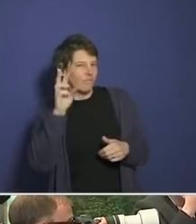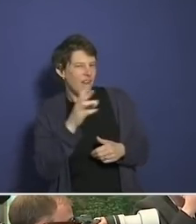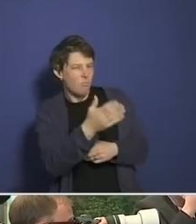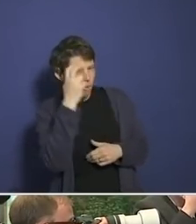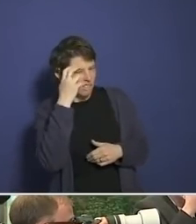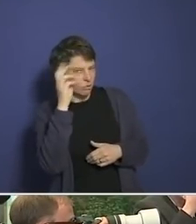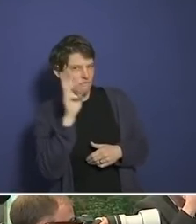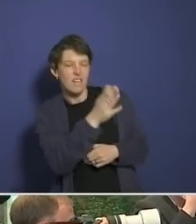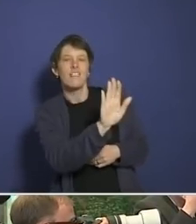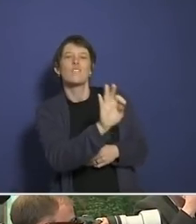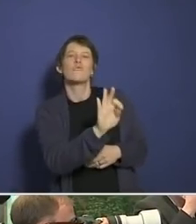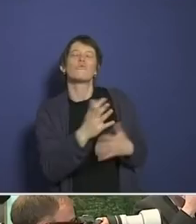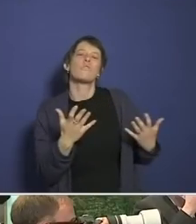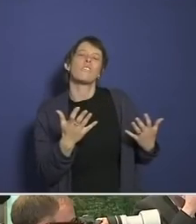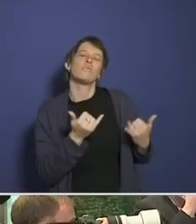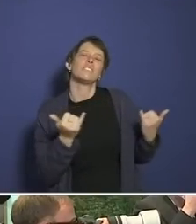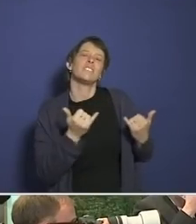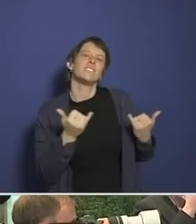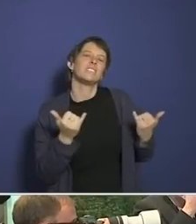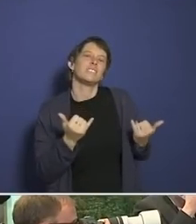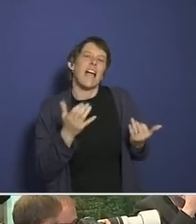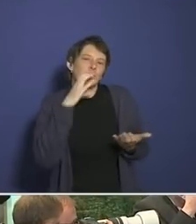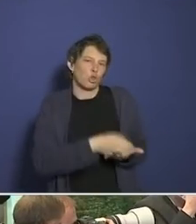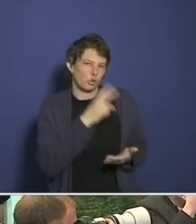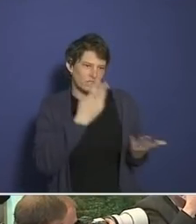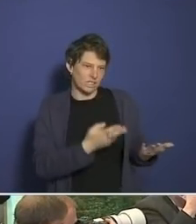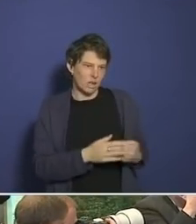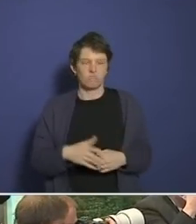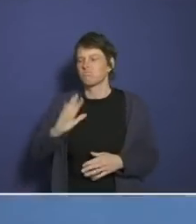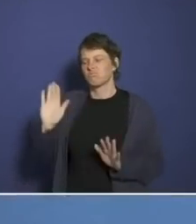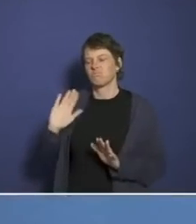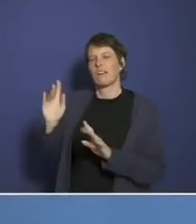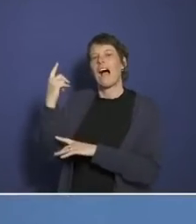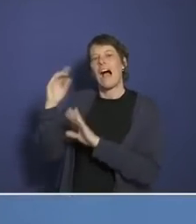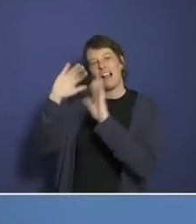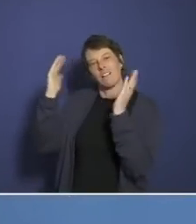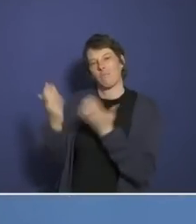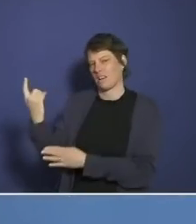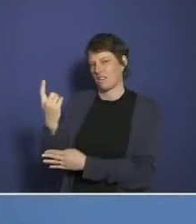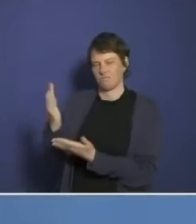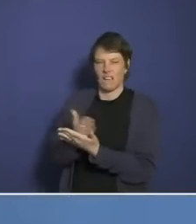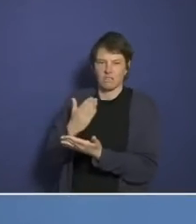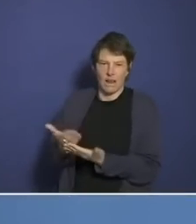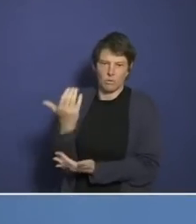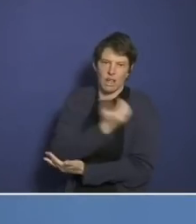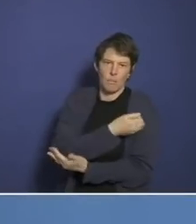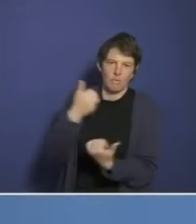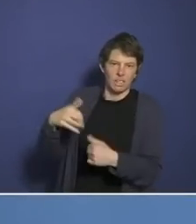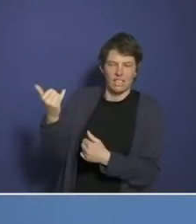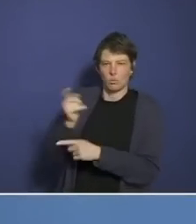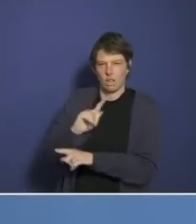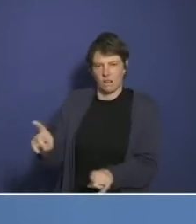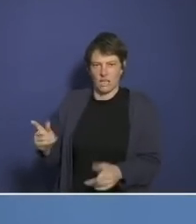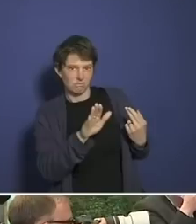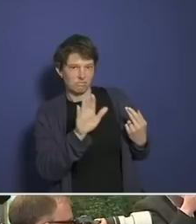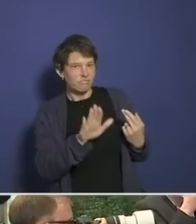die Impfpflicht, die sie für das Allheilmittel hielten und die sie unbedingt durchsetzen wollten, gescheitert ist. Die Frage übersetzt. Heulen Sie mit